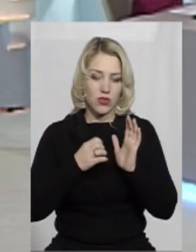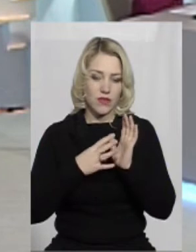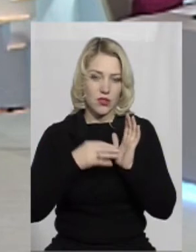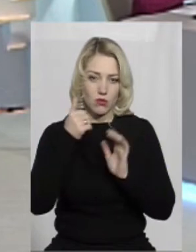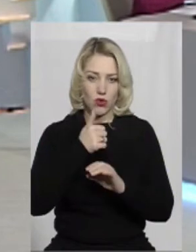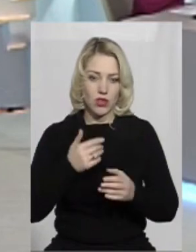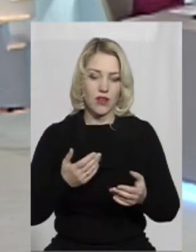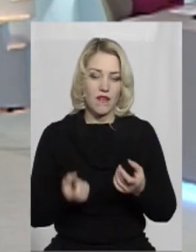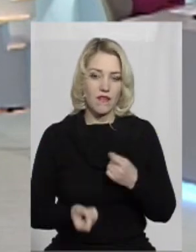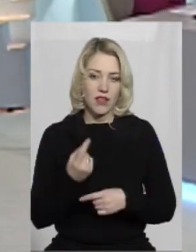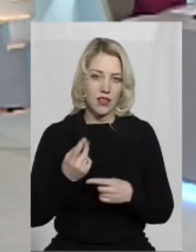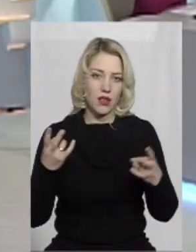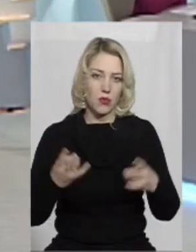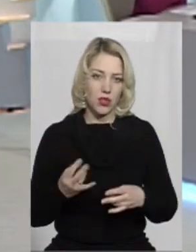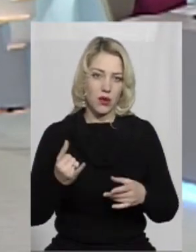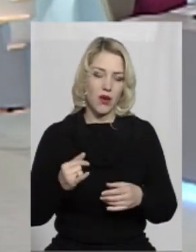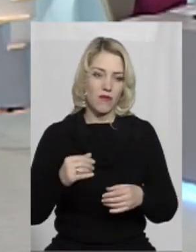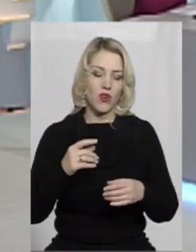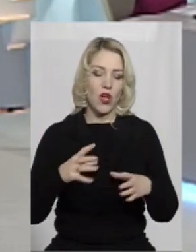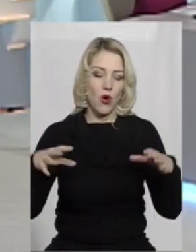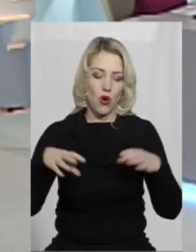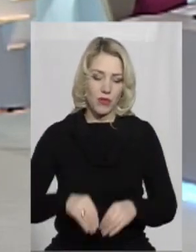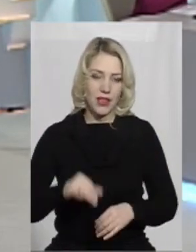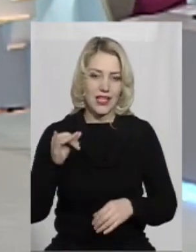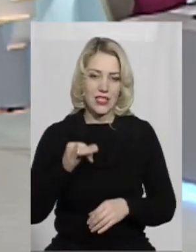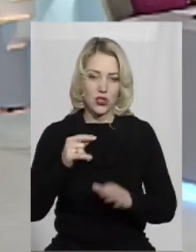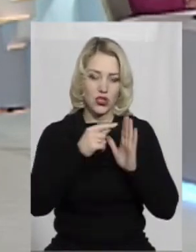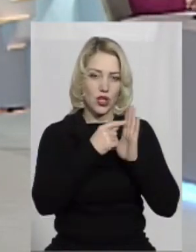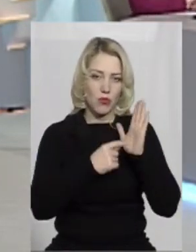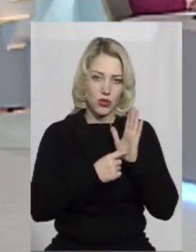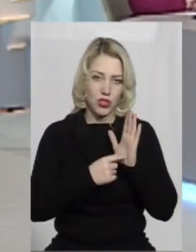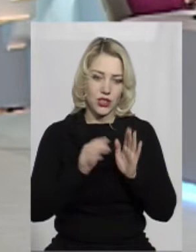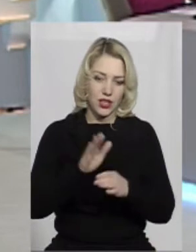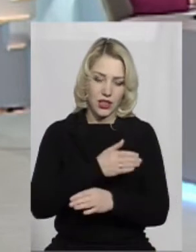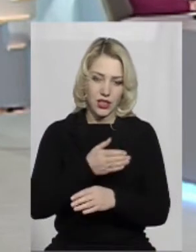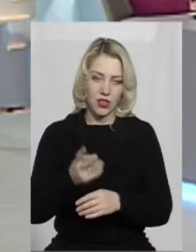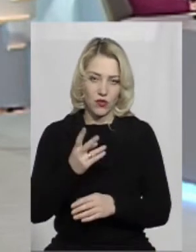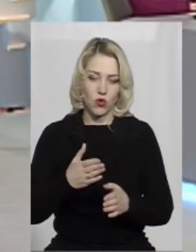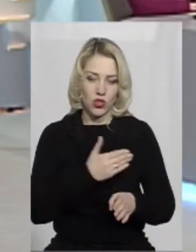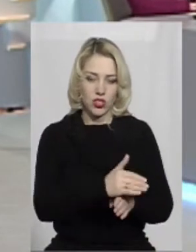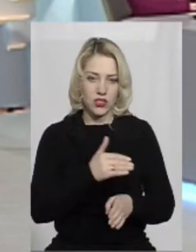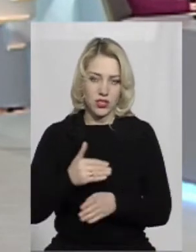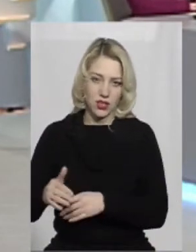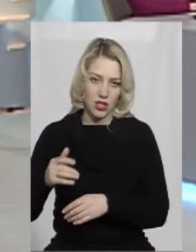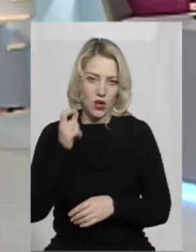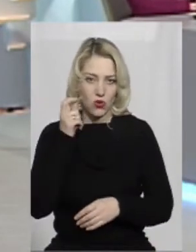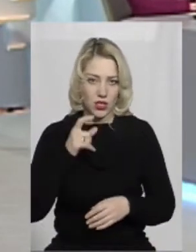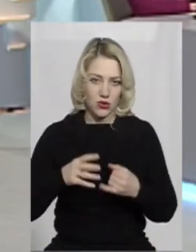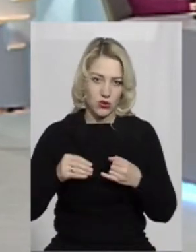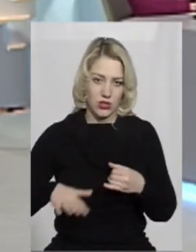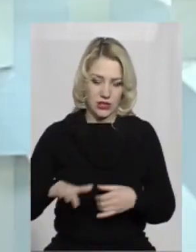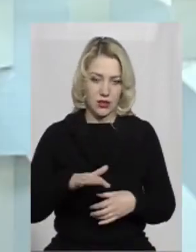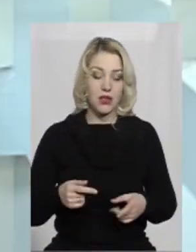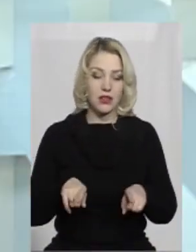назріла потреба в об'єднанні історично поділених двох частин української землі? Так склалися обставини. Насправді